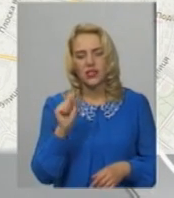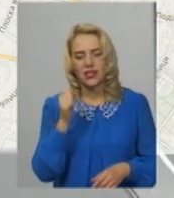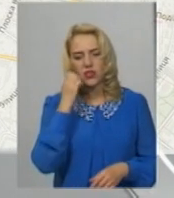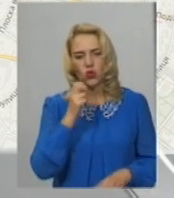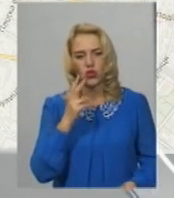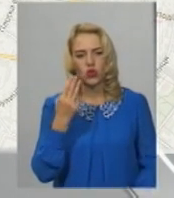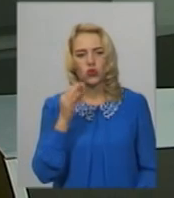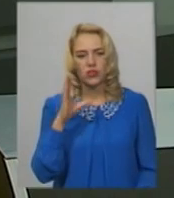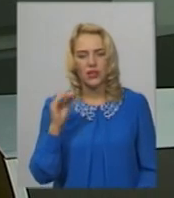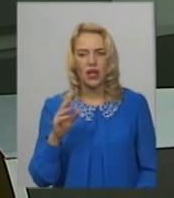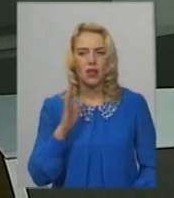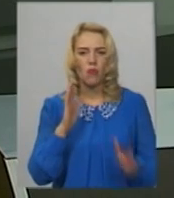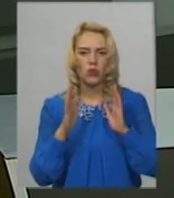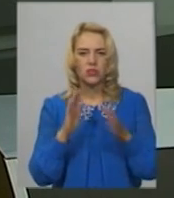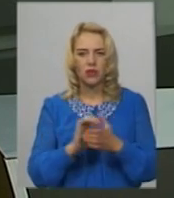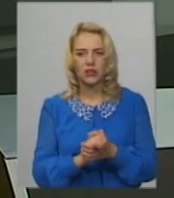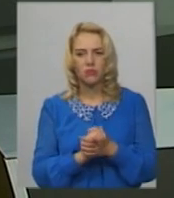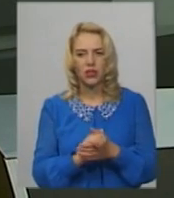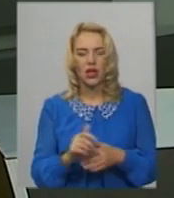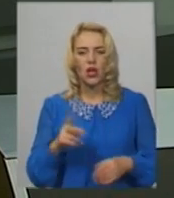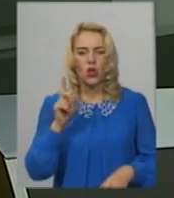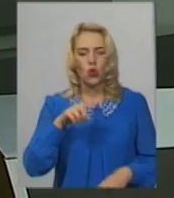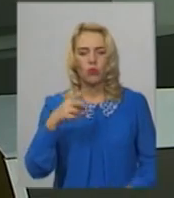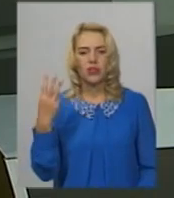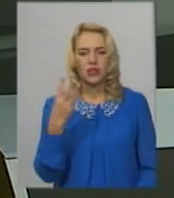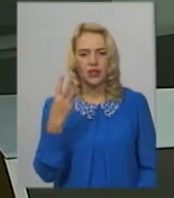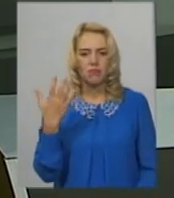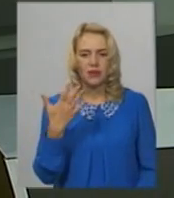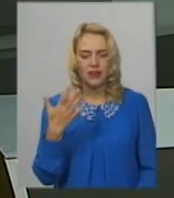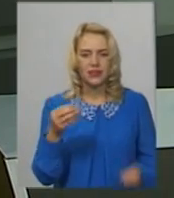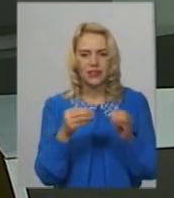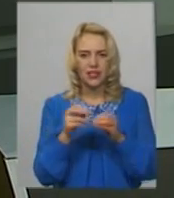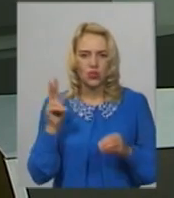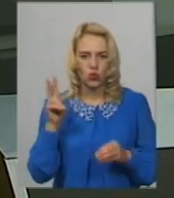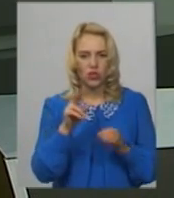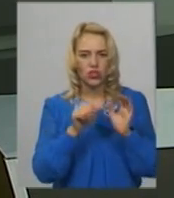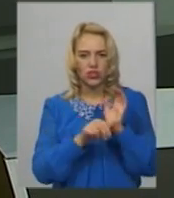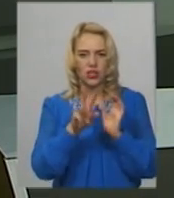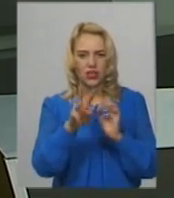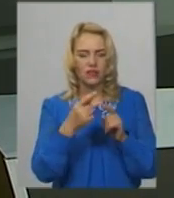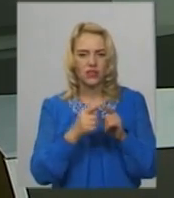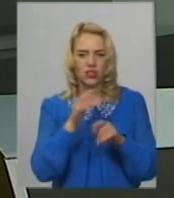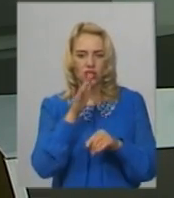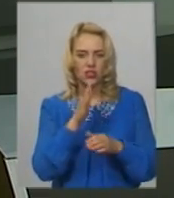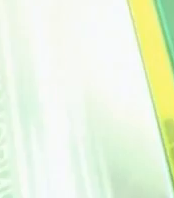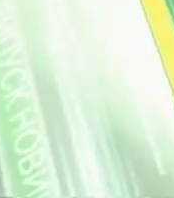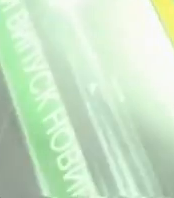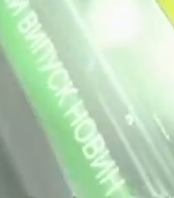проспект Миру. Рух тролейбусних маршрутів номер 3, 5, 10 та 63 у цей час скасований.